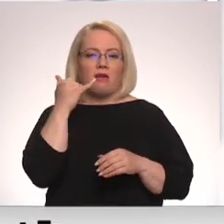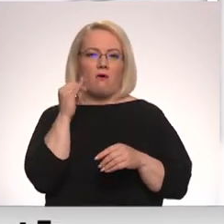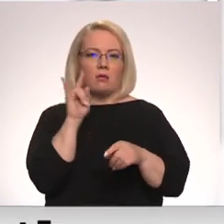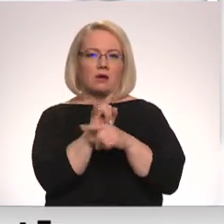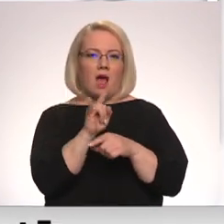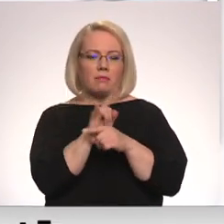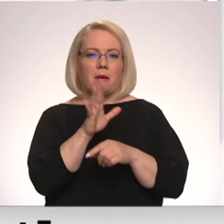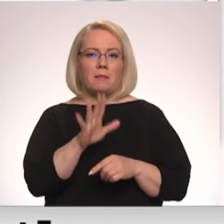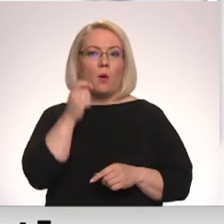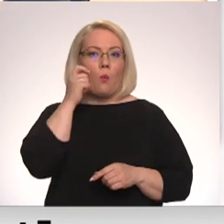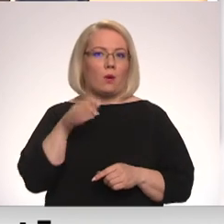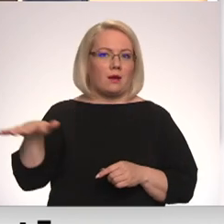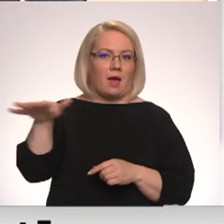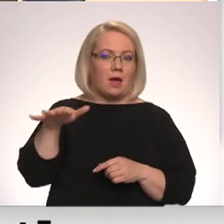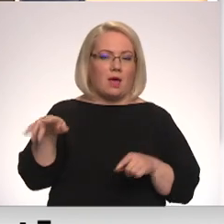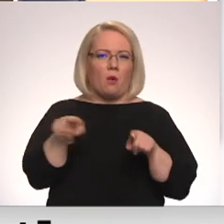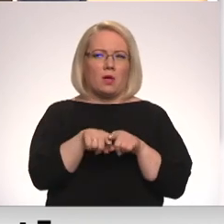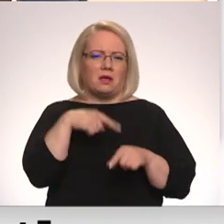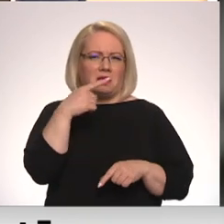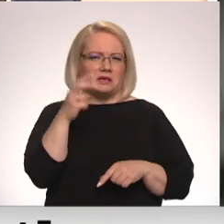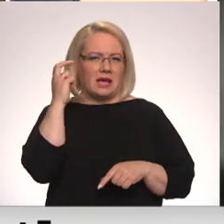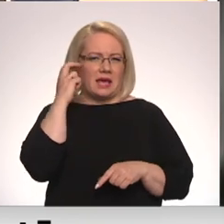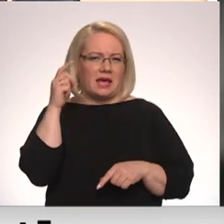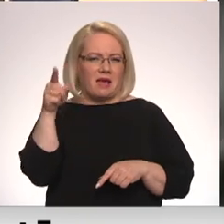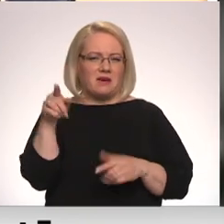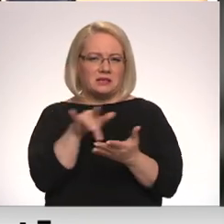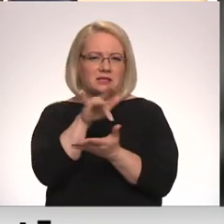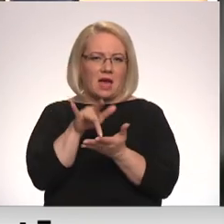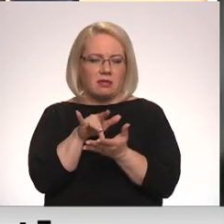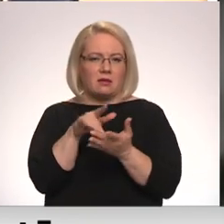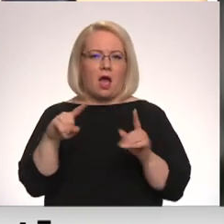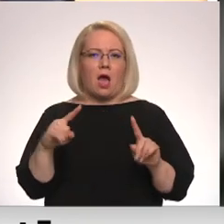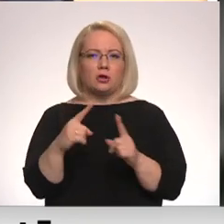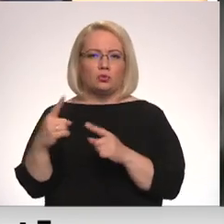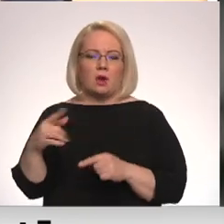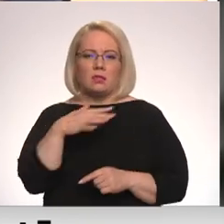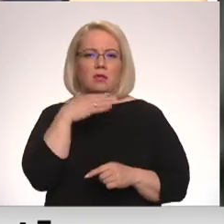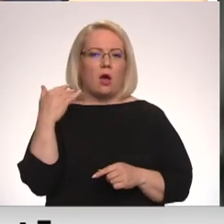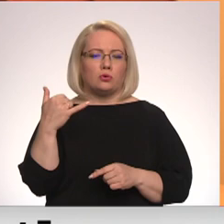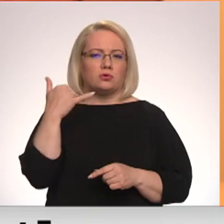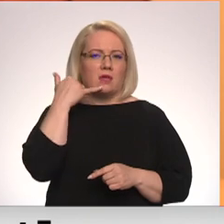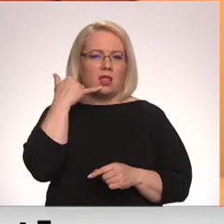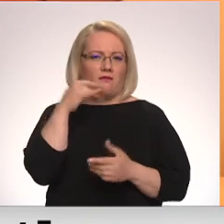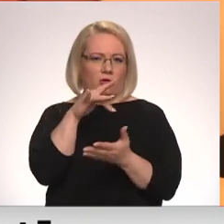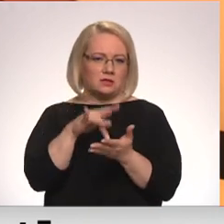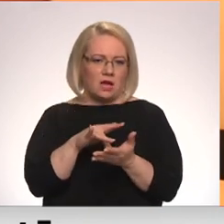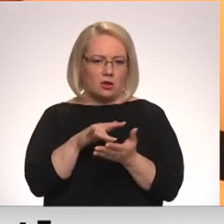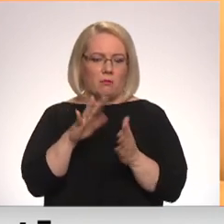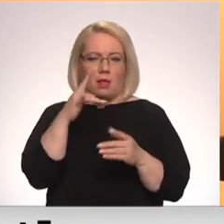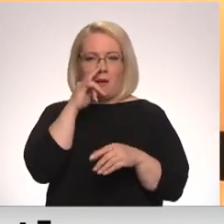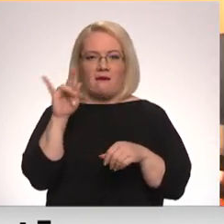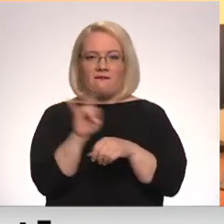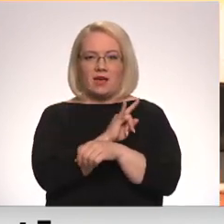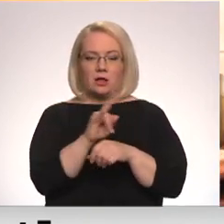no Ukrainas. Jā, un bija arī ziņas, Kijas salīdzinšu centrā pat aizturēja vairākas telefonu operātoru centrus. Tikmēr par viltus